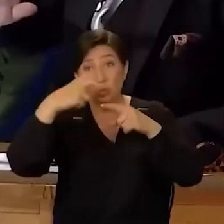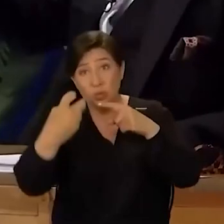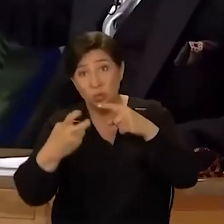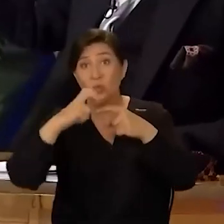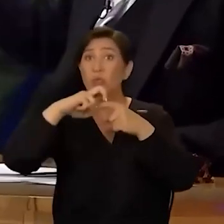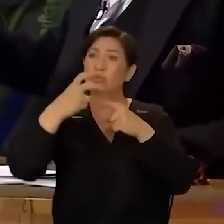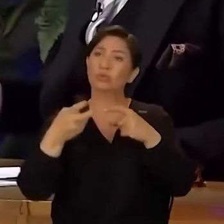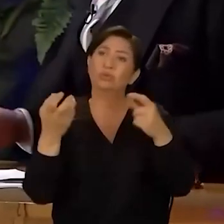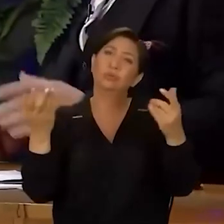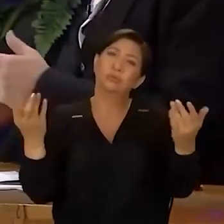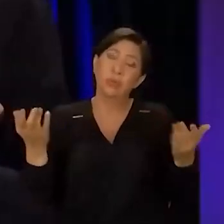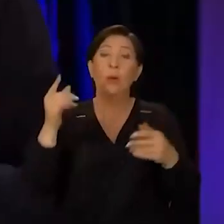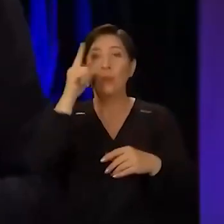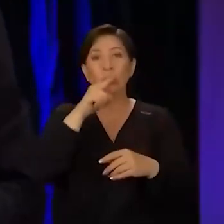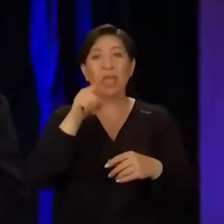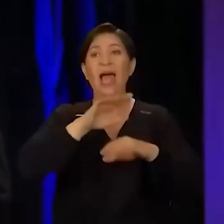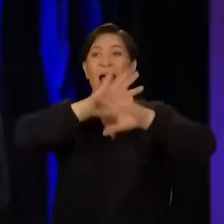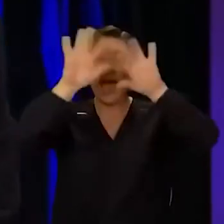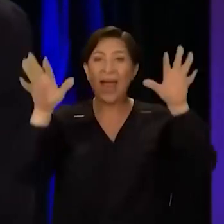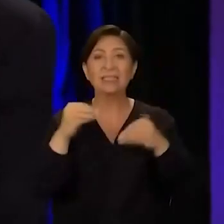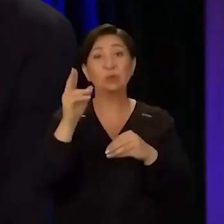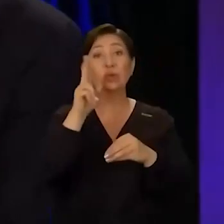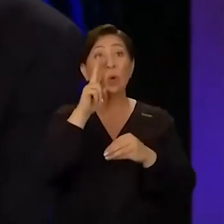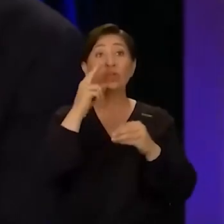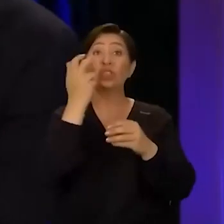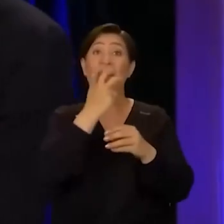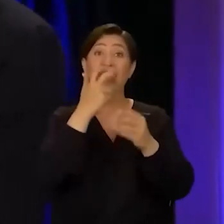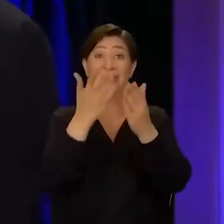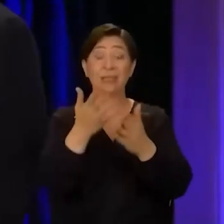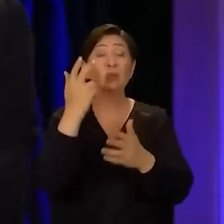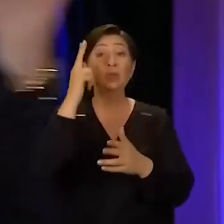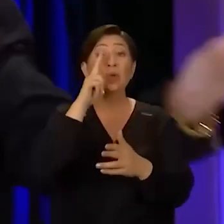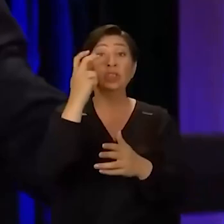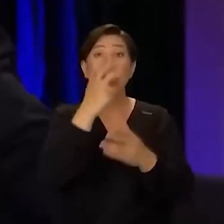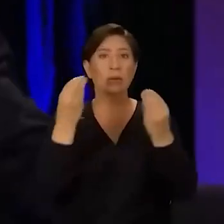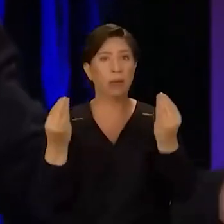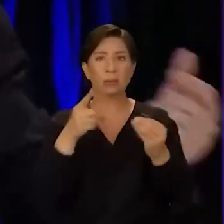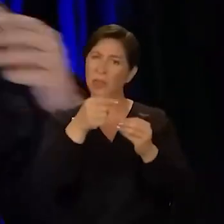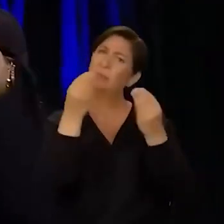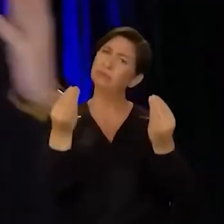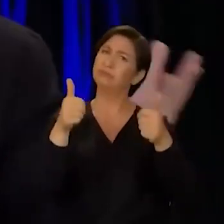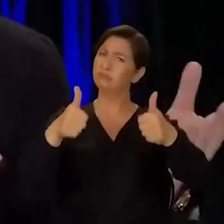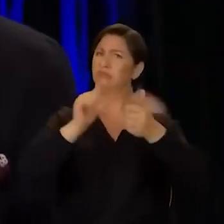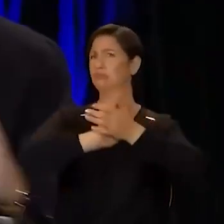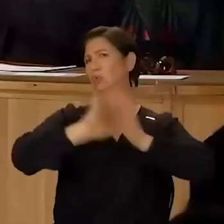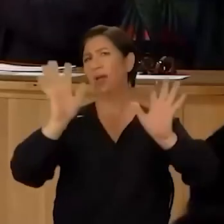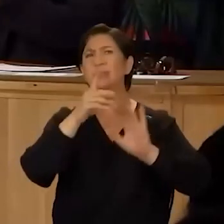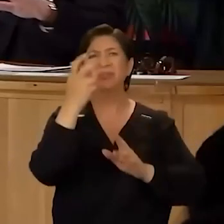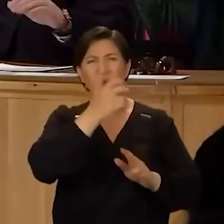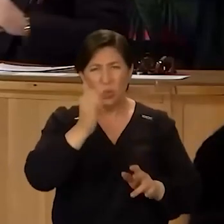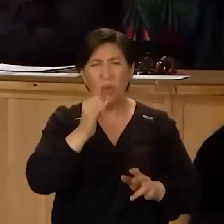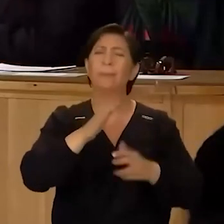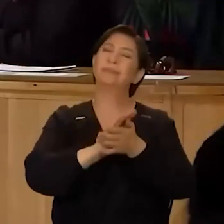bir tarif. Evet. Yani dolayısıyla herkesin son ürünü, senin son şarkın. Son şarkın iyi, okey. Sen iyisin. Son şarkın kötü,